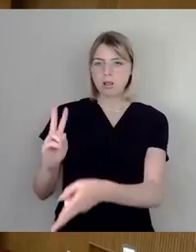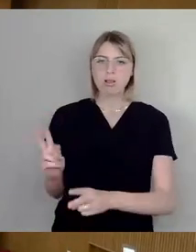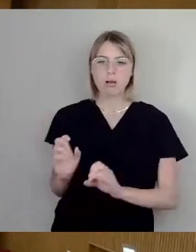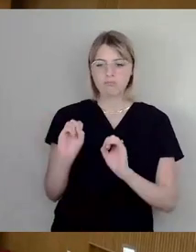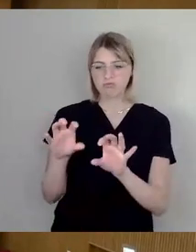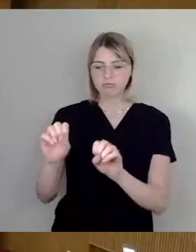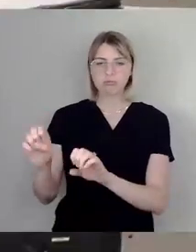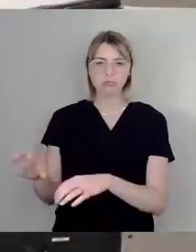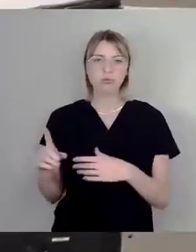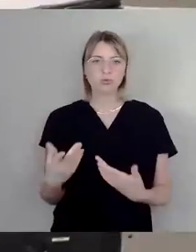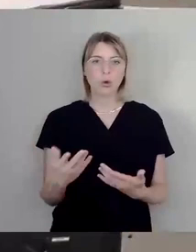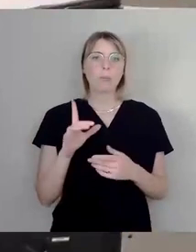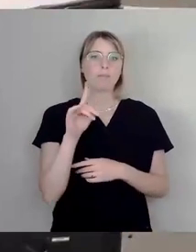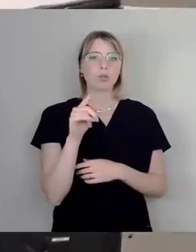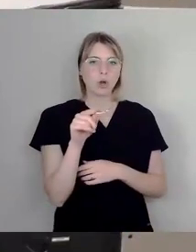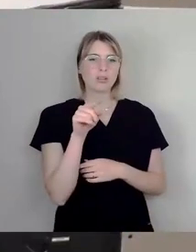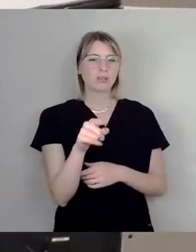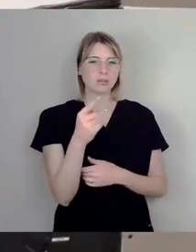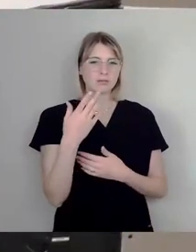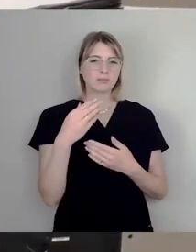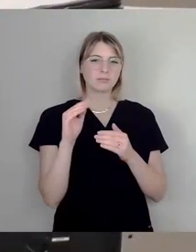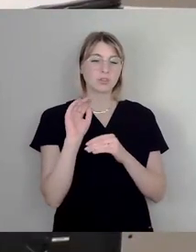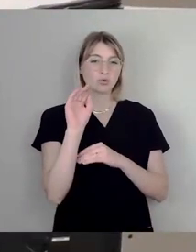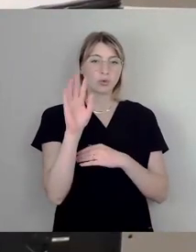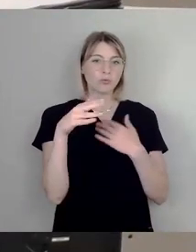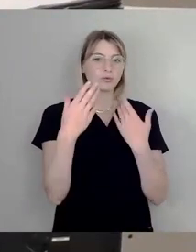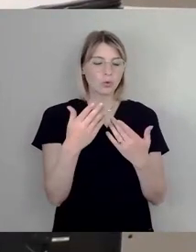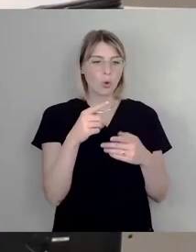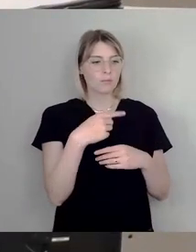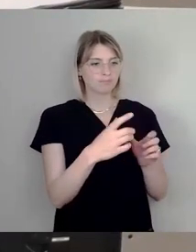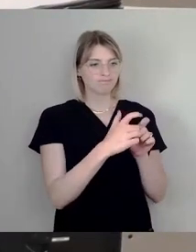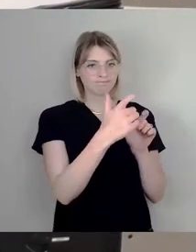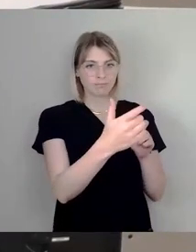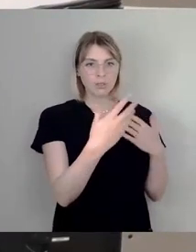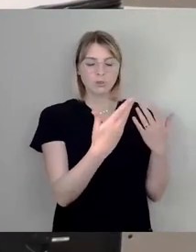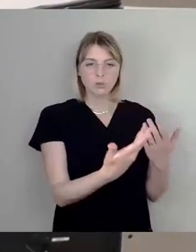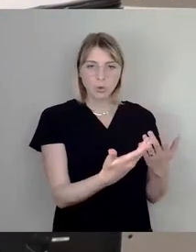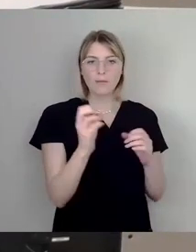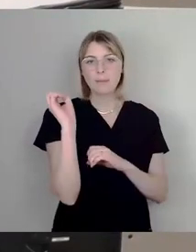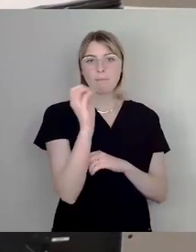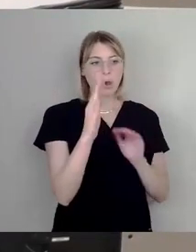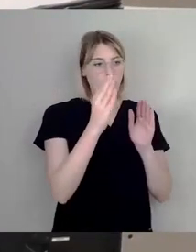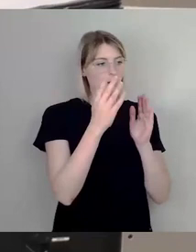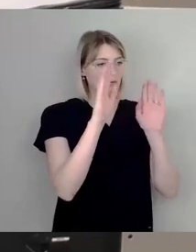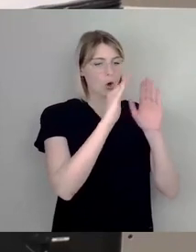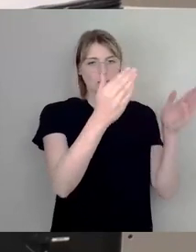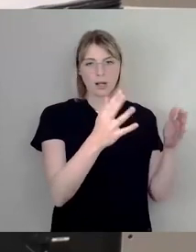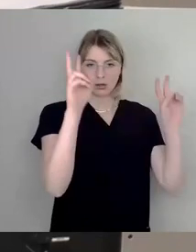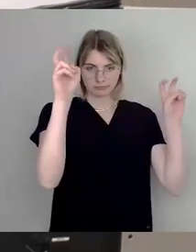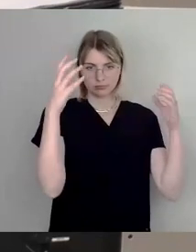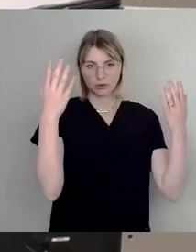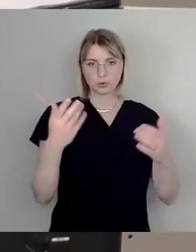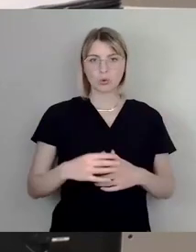werden eigentlich mit der Zeit zu Müllcontainern. Herr Engel, ich war vorhin ein bisschen erschrocken, nachdem Sie das erste Bild vom